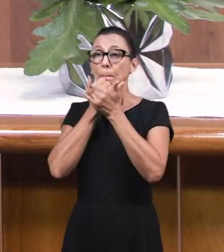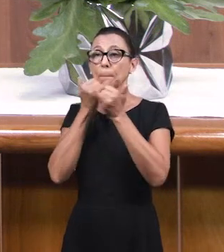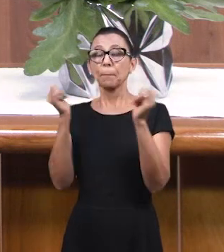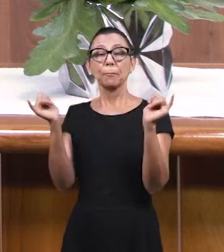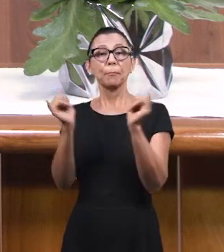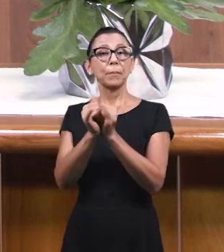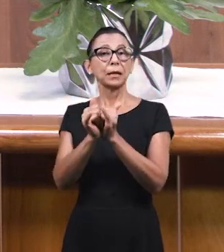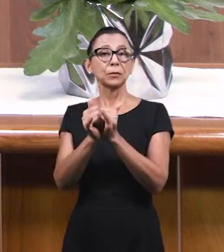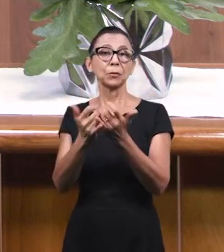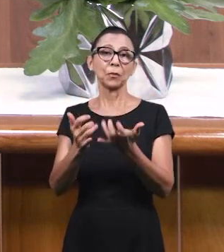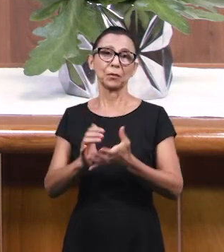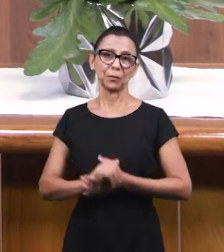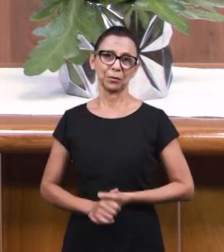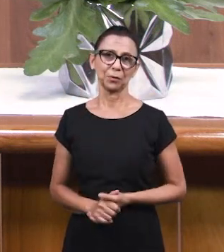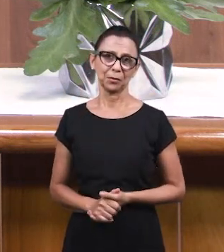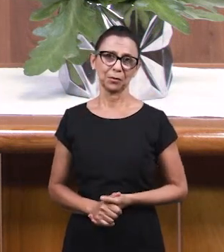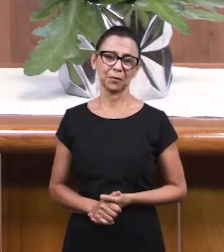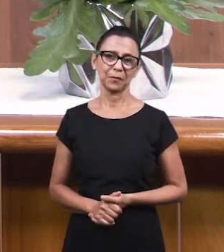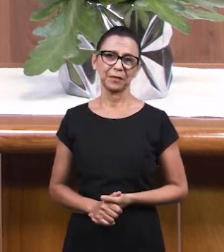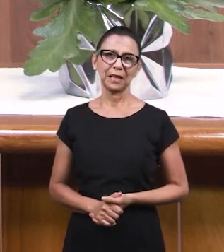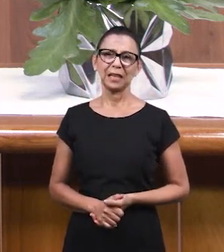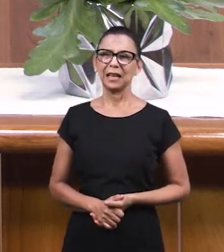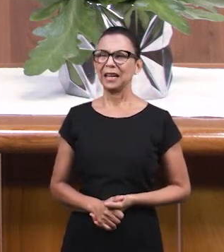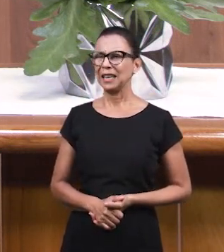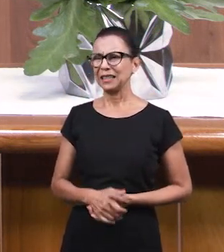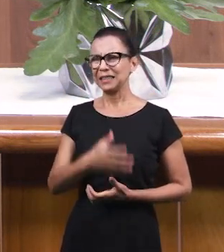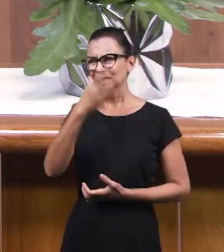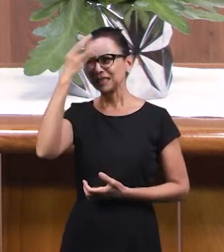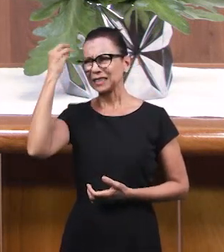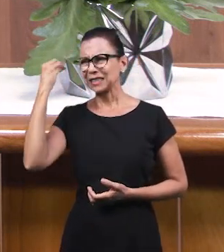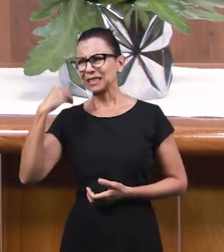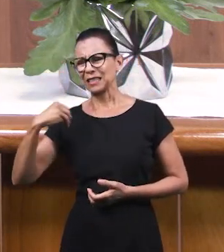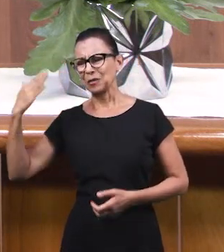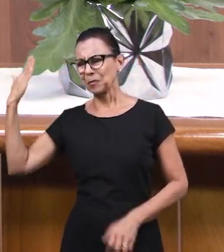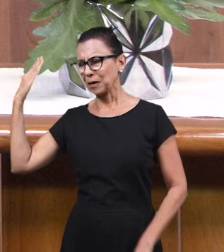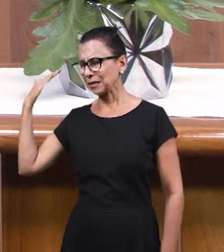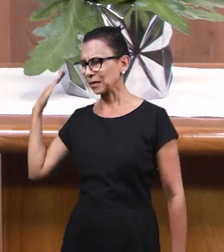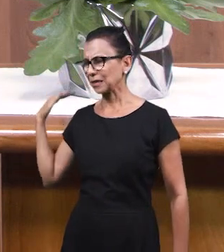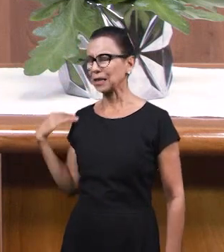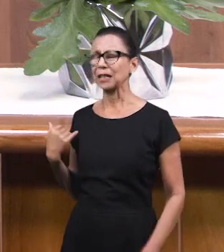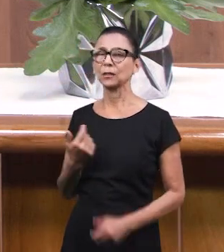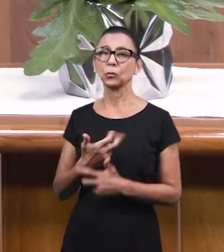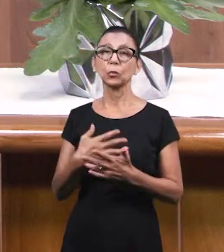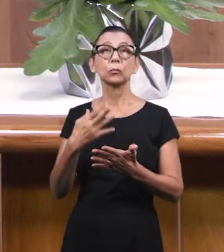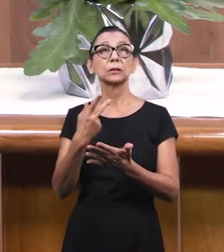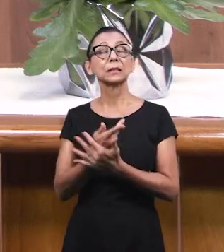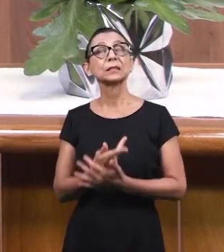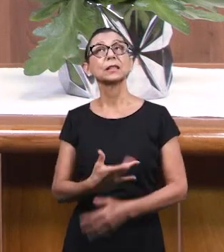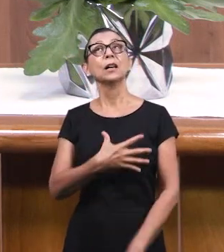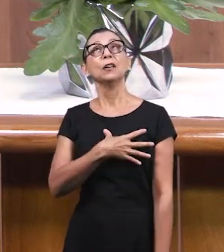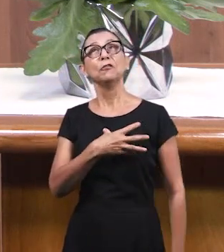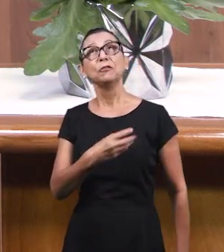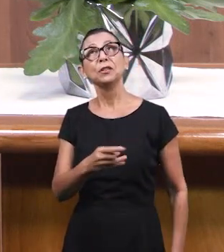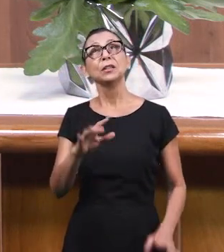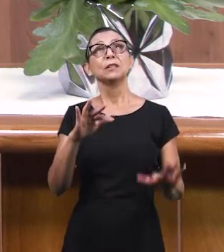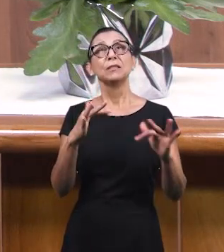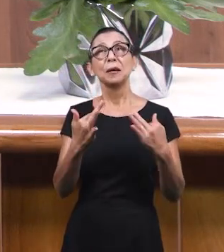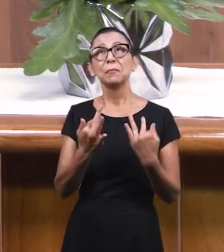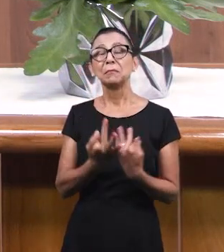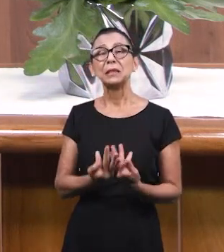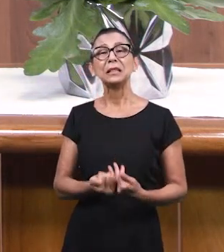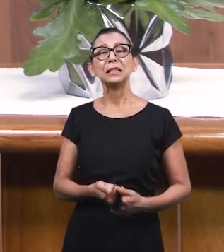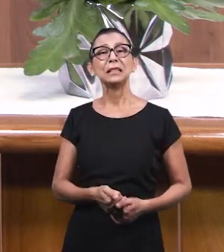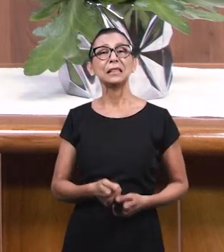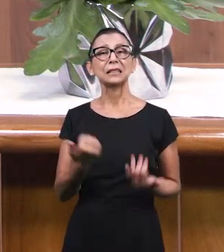жизни. Ты храм Духа Святого. Ты не мусорка, чтобы сдержать всякую горечь,